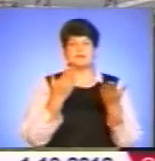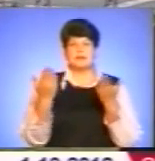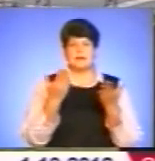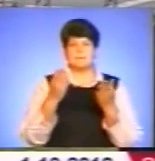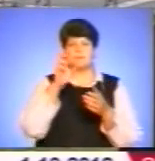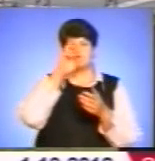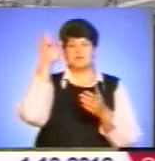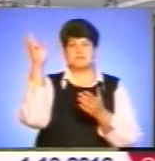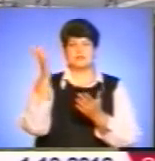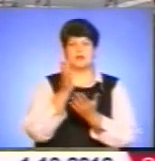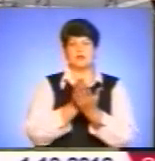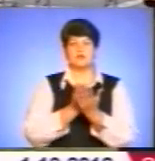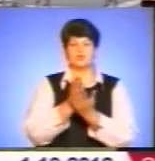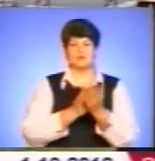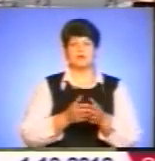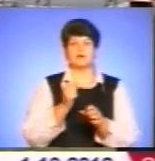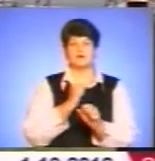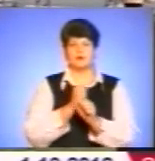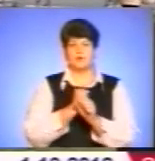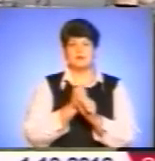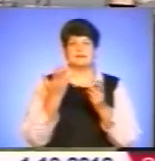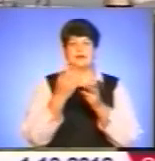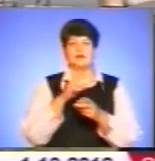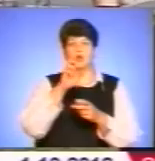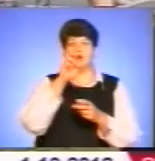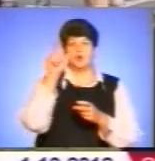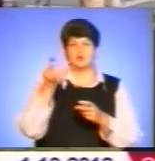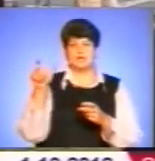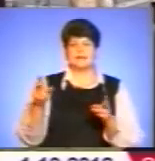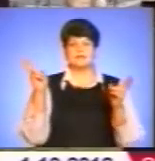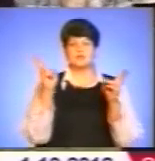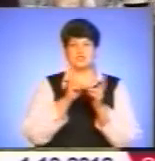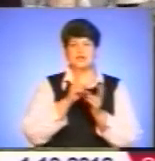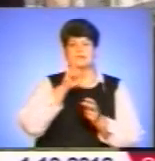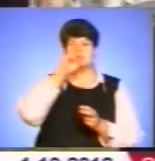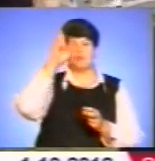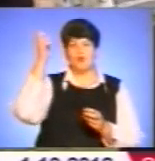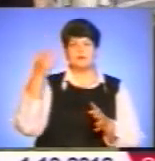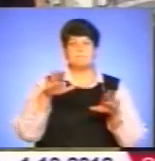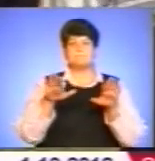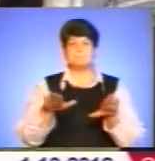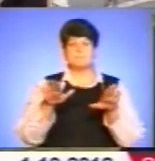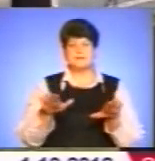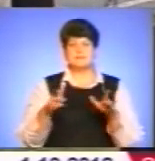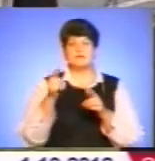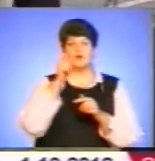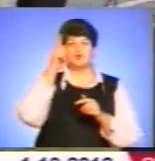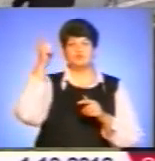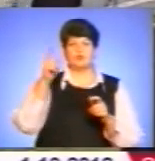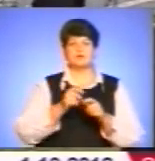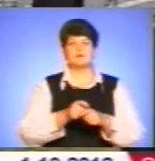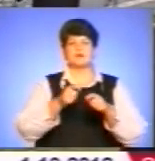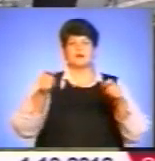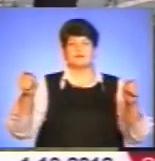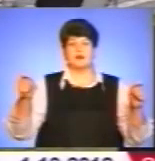літургія здійснюється, тоє місце, де людина зустрічається з Богом, місце, на якому Господь відкриває свої дари для того,